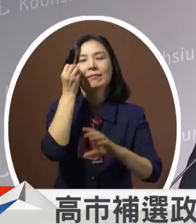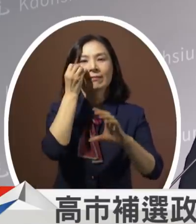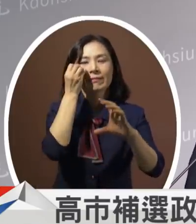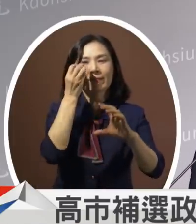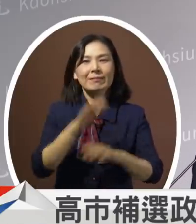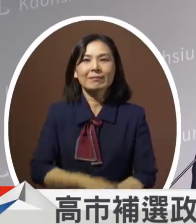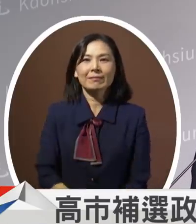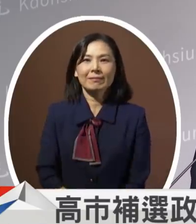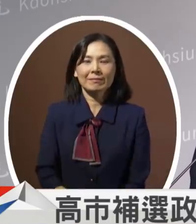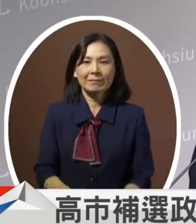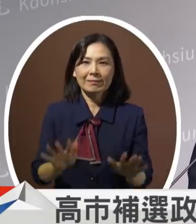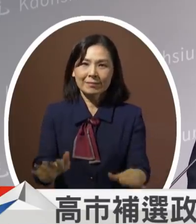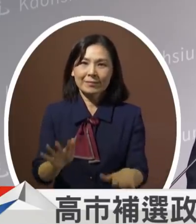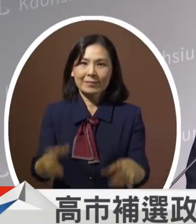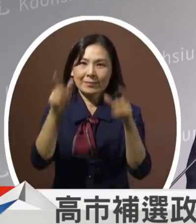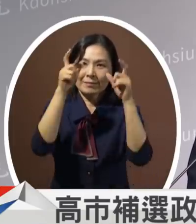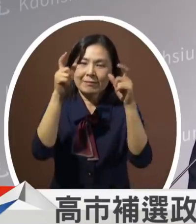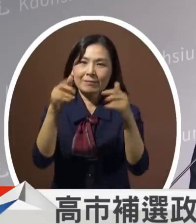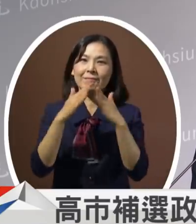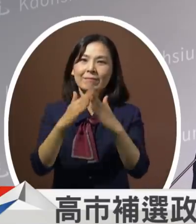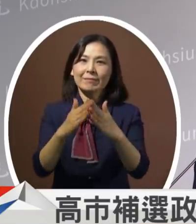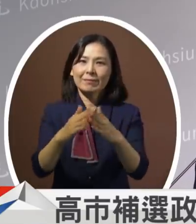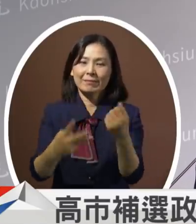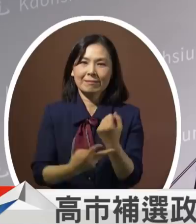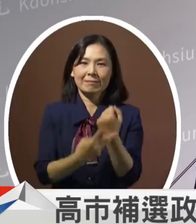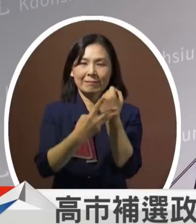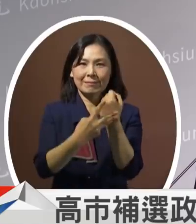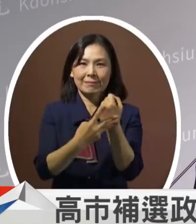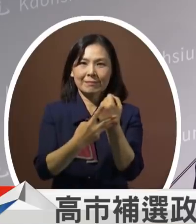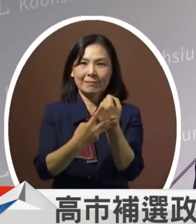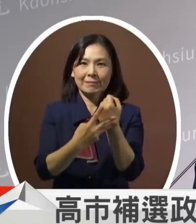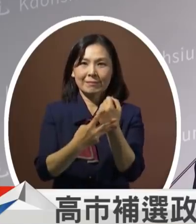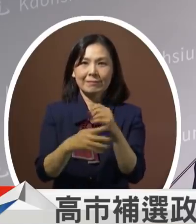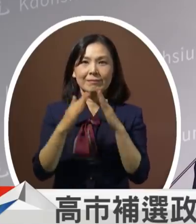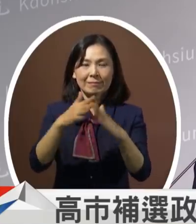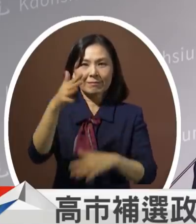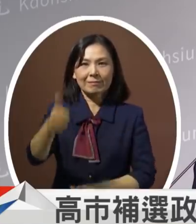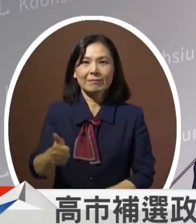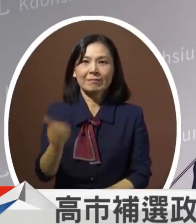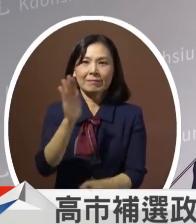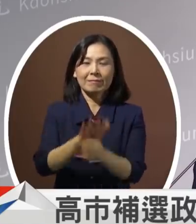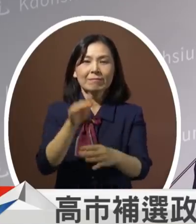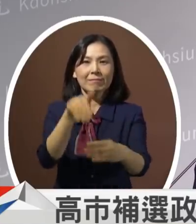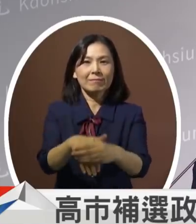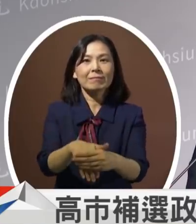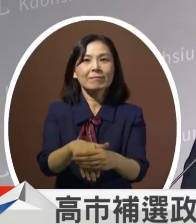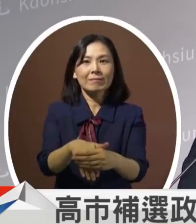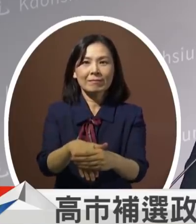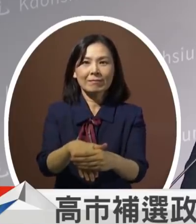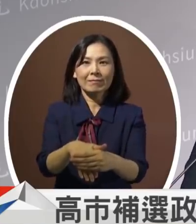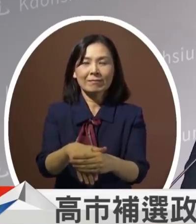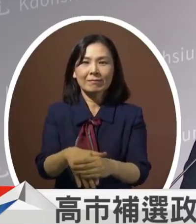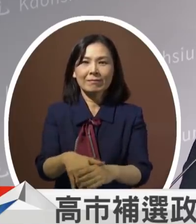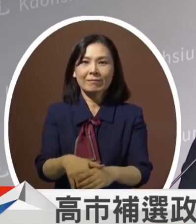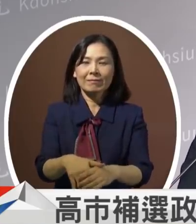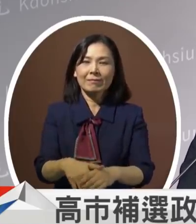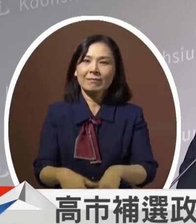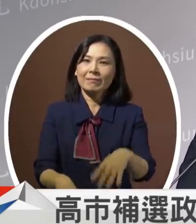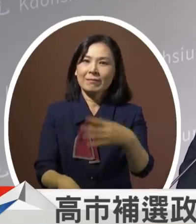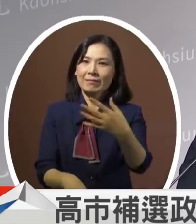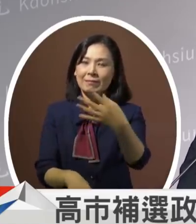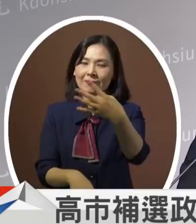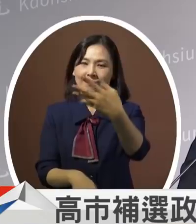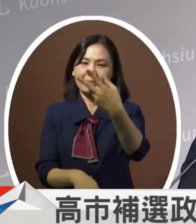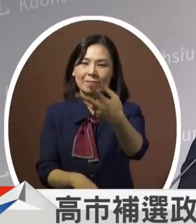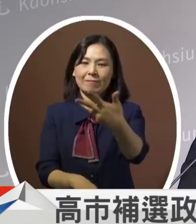这次高雄市第三届市长补选投票定于8月